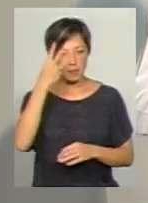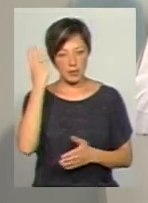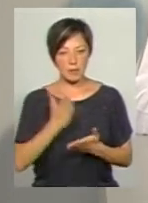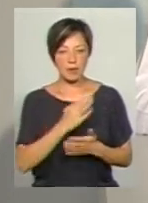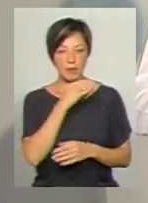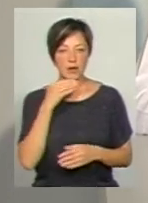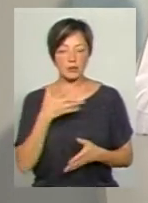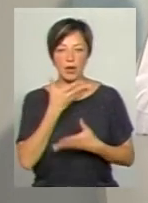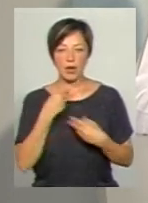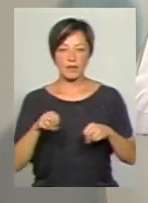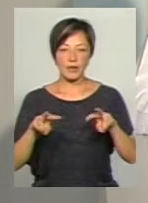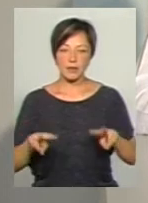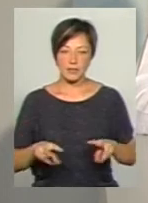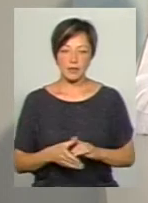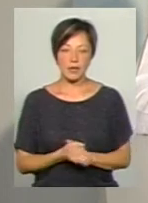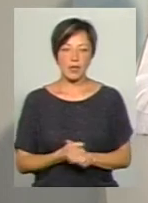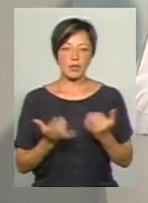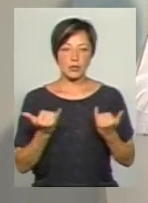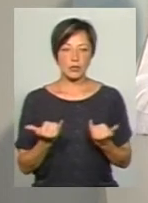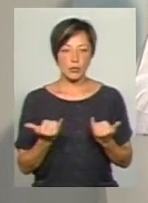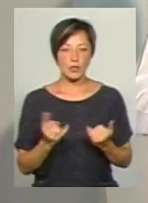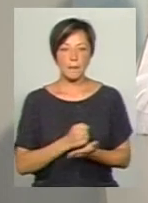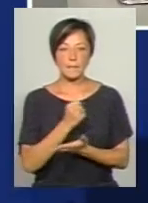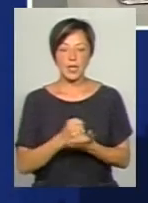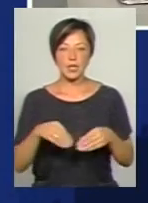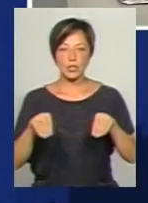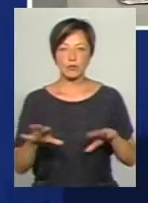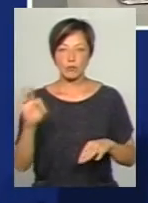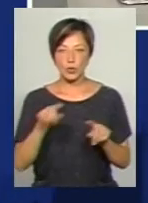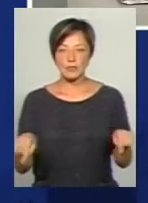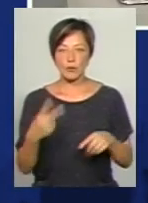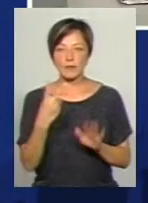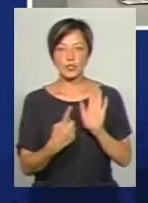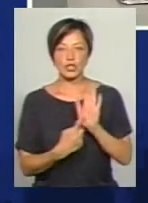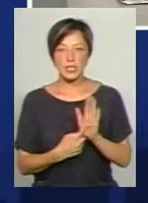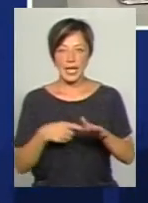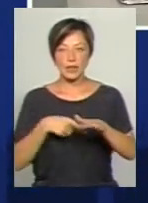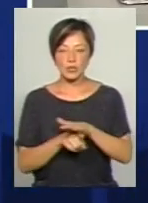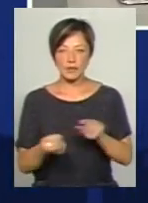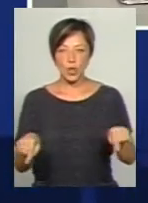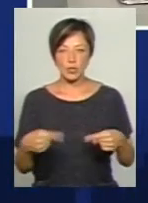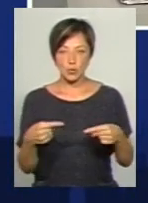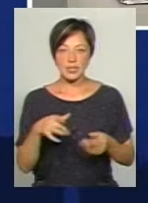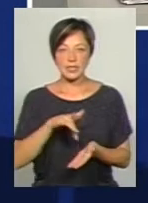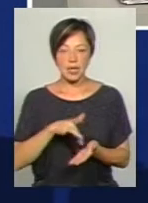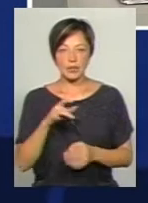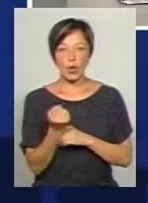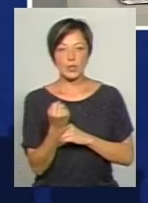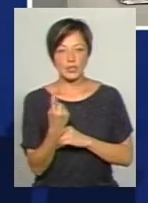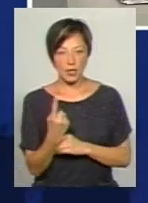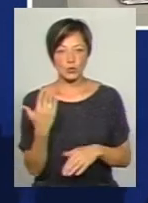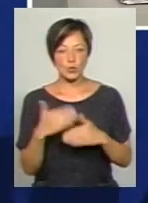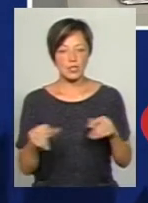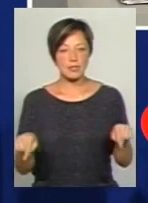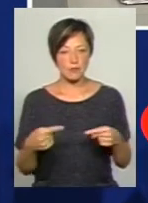має багато гарних фахівців. На сьогодні прийнято рішення про створення 26 інклюзивно-ресурсних центрів, 11 вже